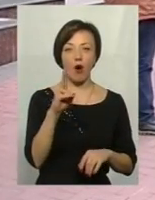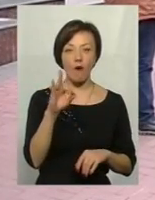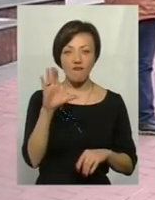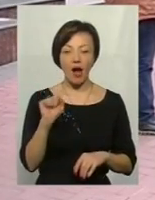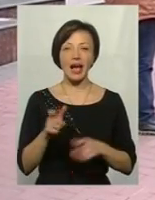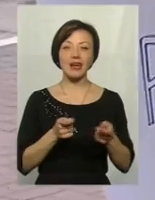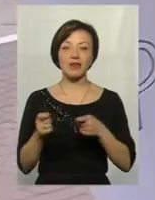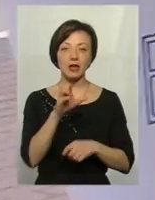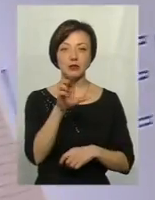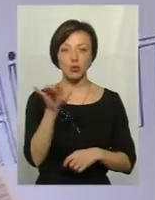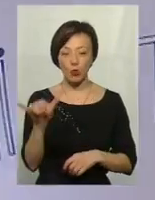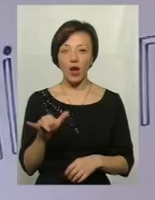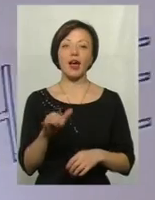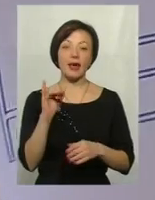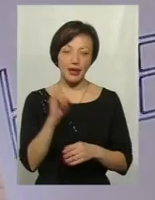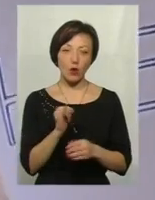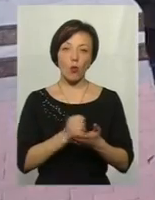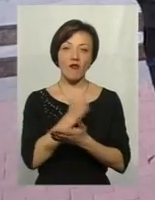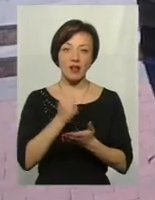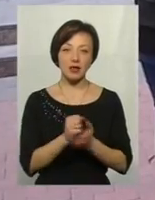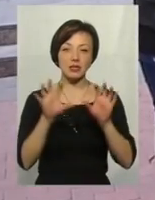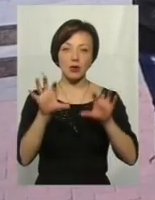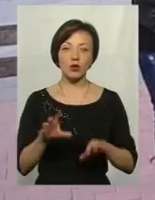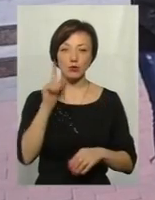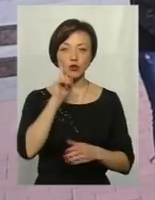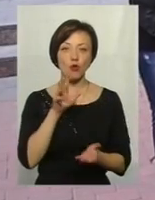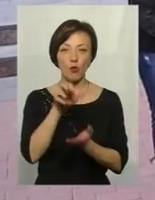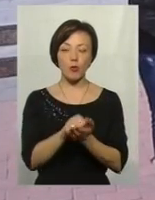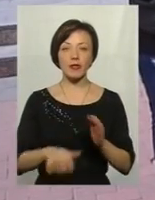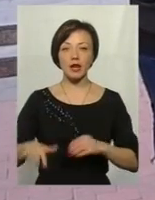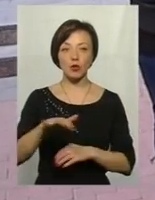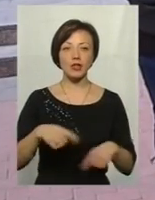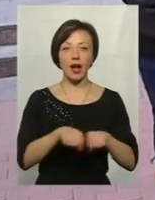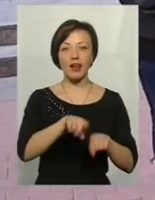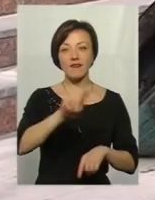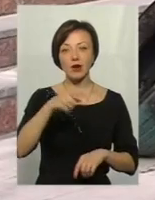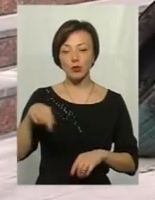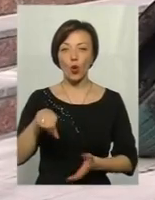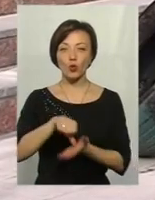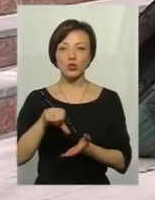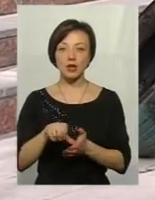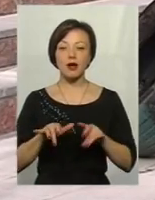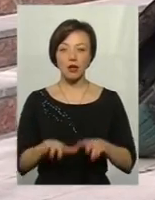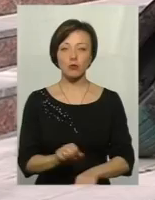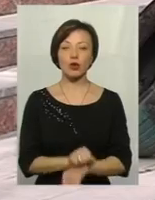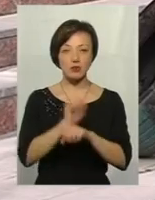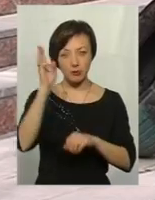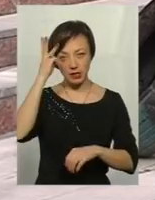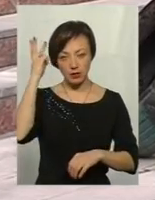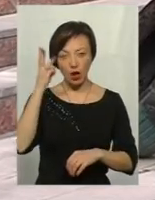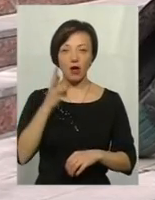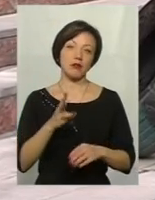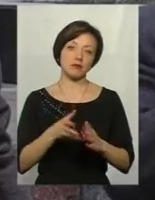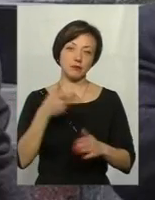нарешті ухвалити закон про тимчасово окуповані території. Такі вимоги учасники акції протесту у Хмельницькому висувають